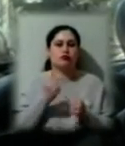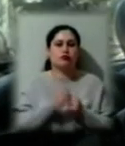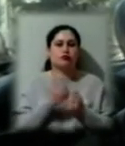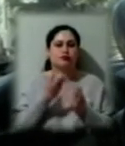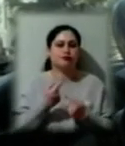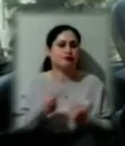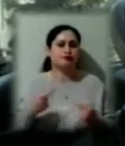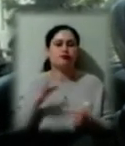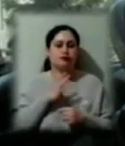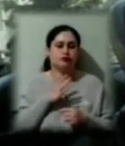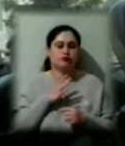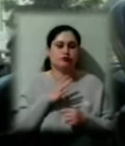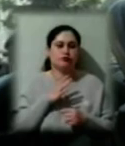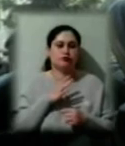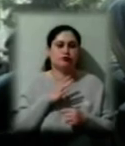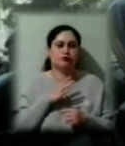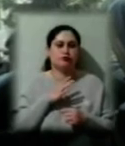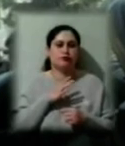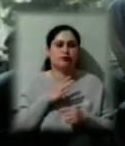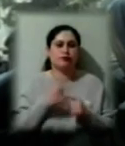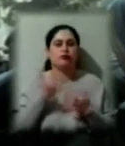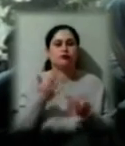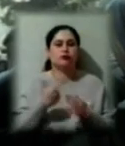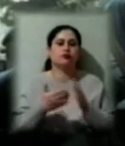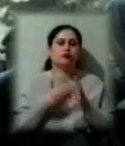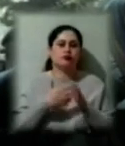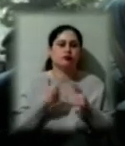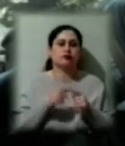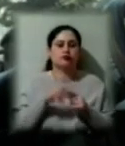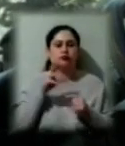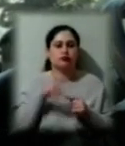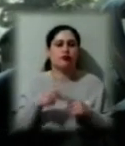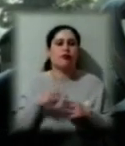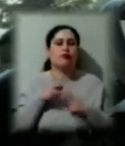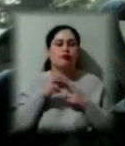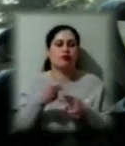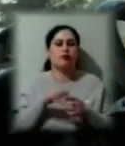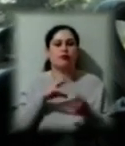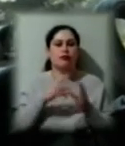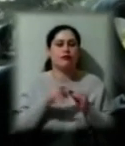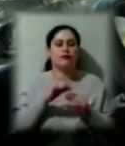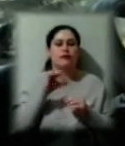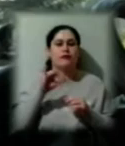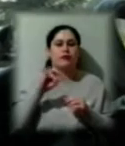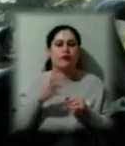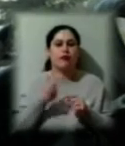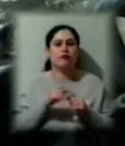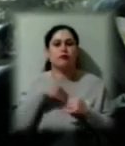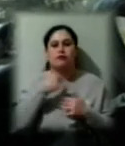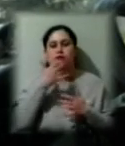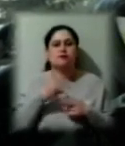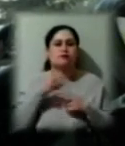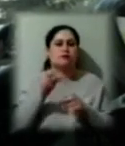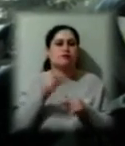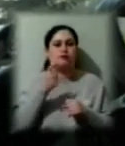Кожного дня у нас по-різному. Скільки викликів, стільки і кілометрів проїдемо. Все залежить від відстані. Ми можемо за день проїхати 100 кілометрів,